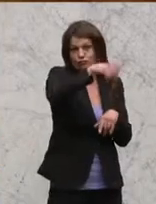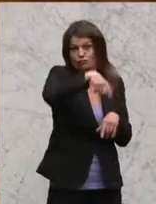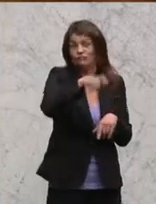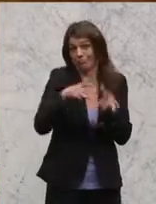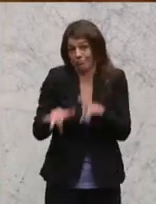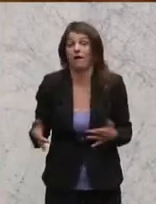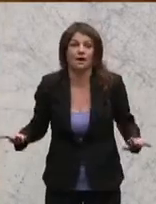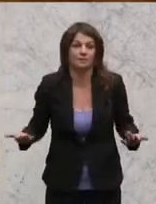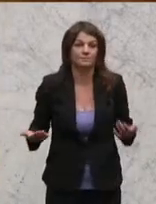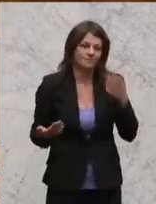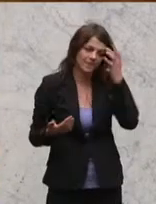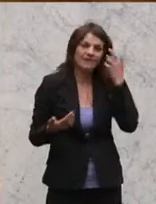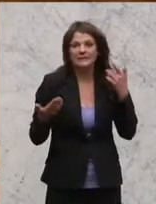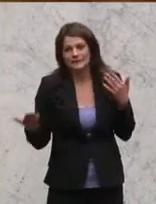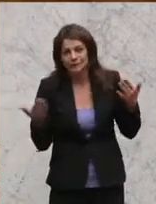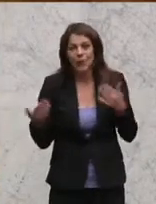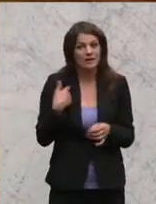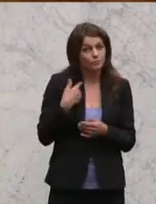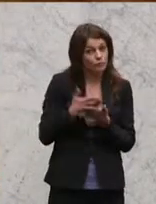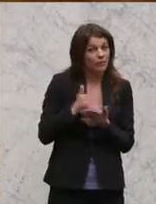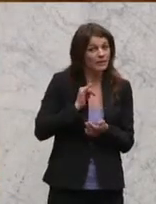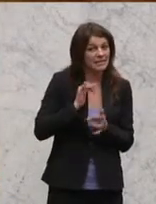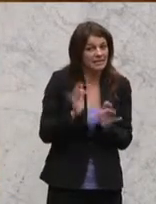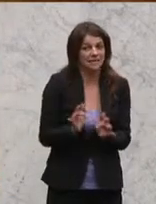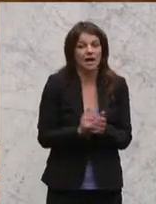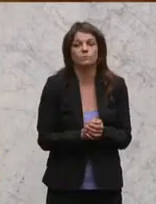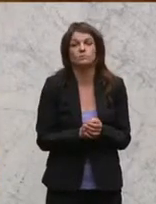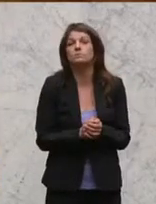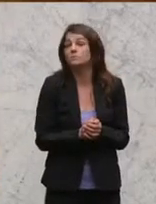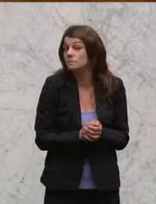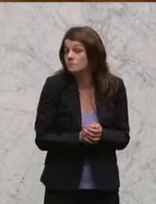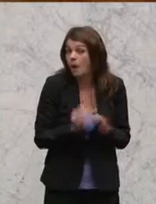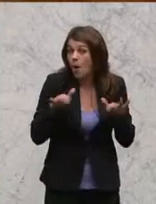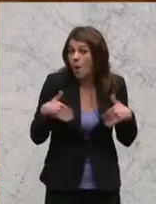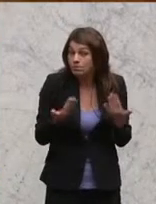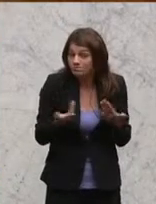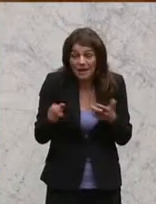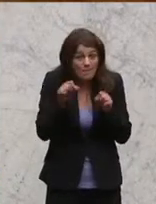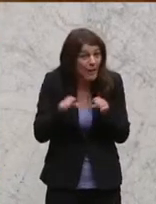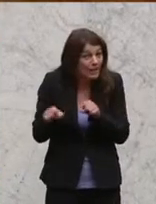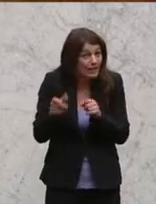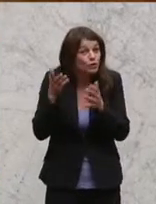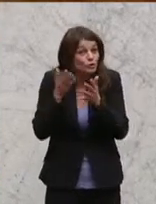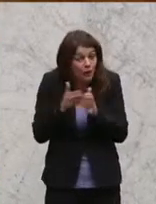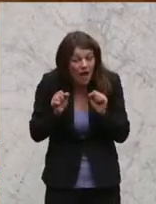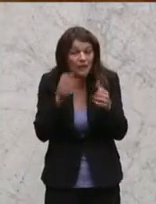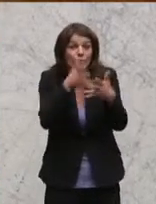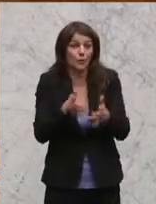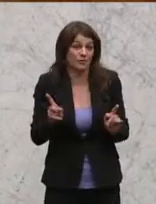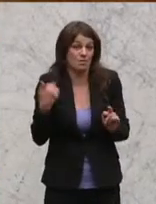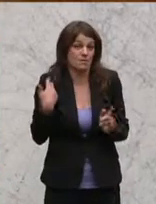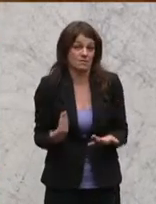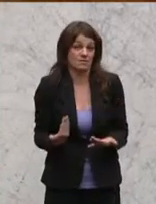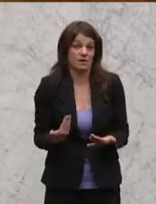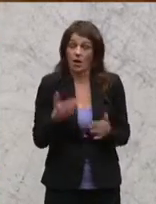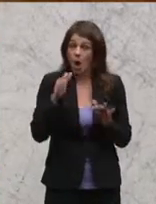vorliegt. Und in dem Zusammenhang würde mich schon interessieren, ob diese Option aktiv geprüft wurde. Das heißt,